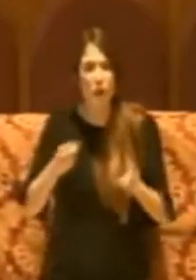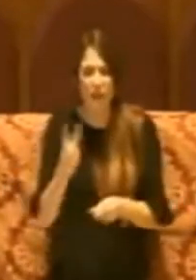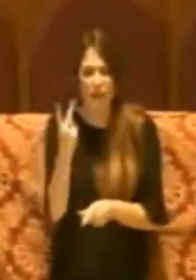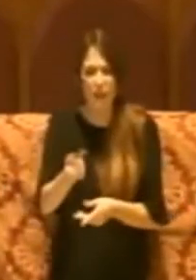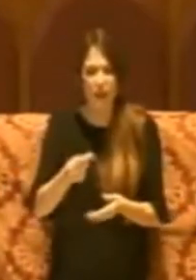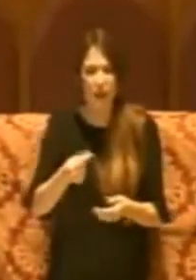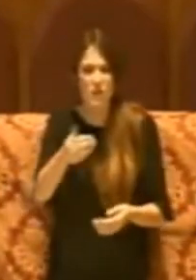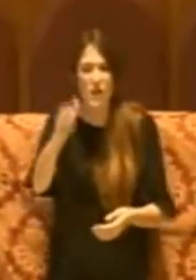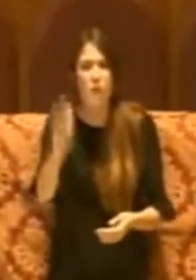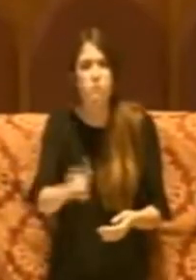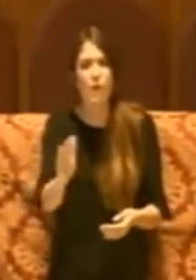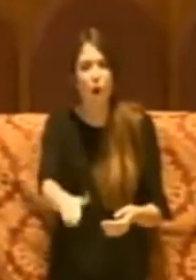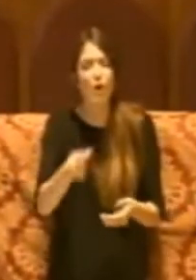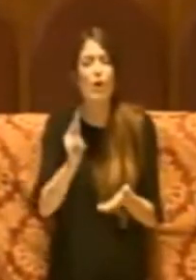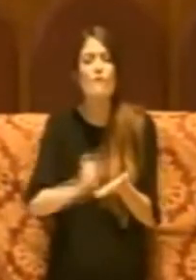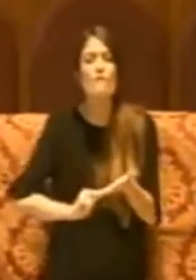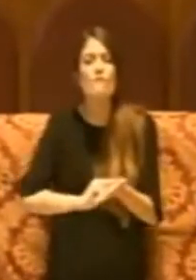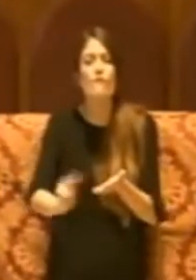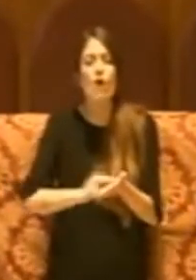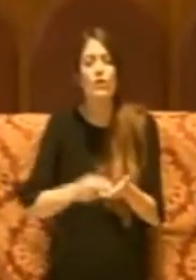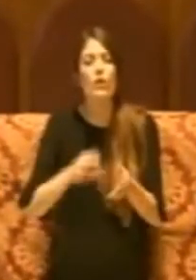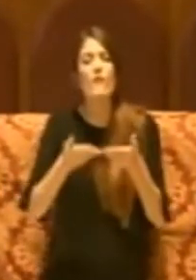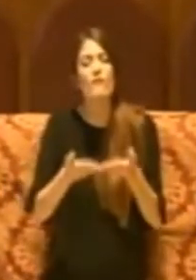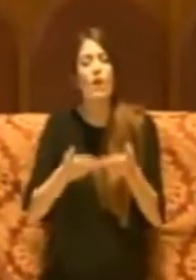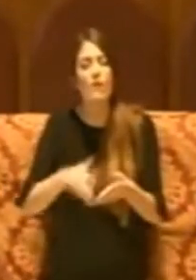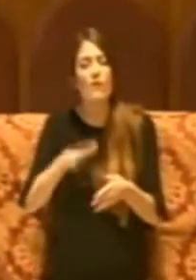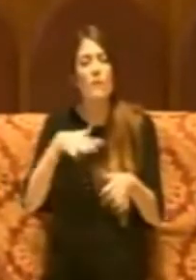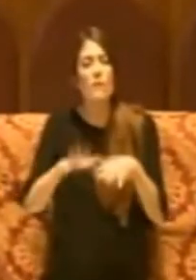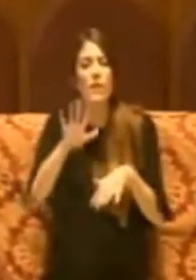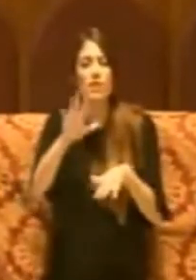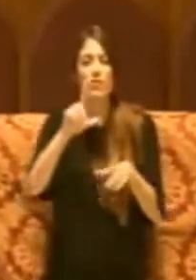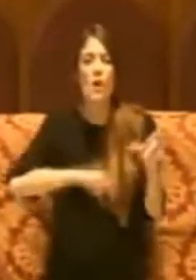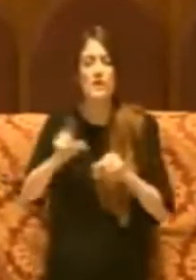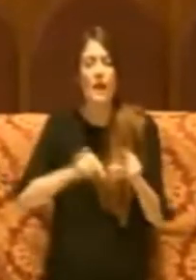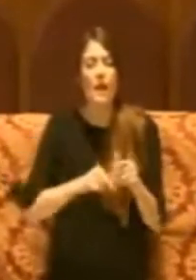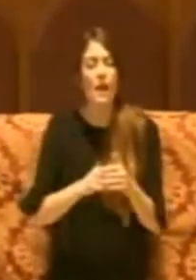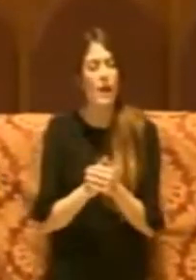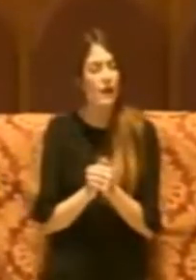Voto favorevole del Movimento 5 Stelle Grazie mille